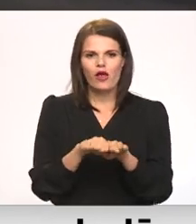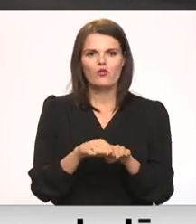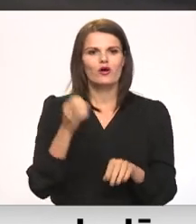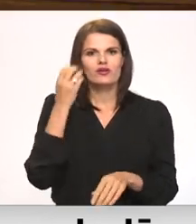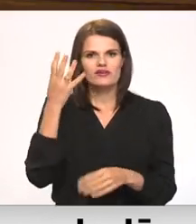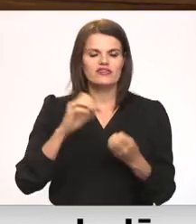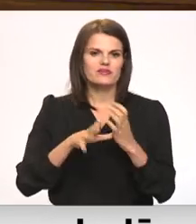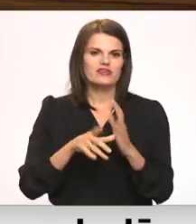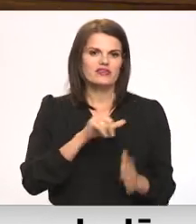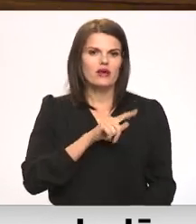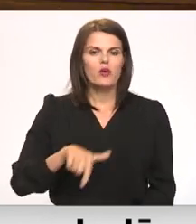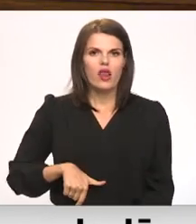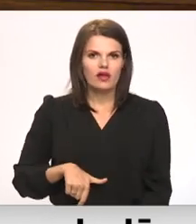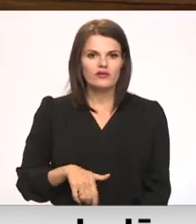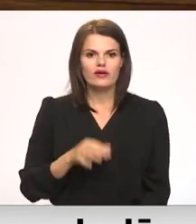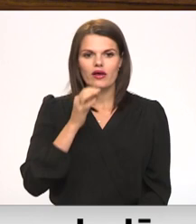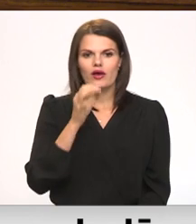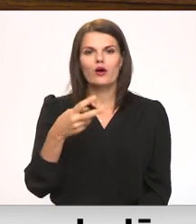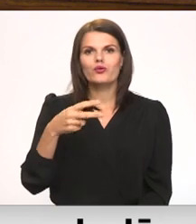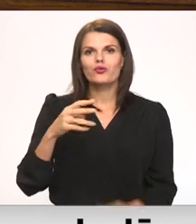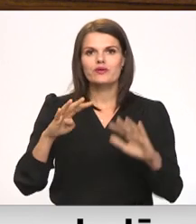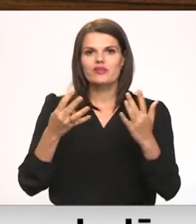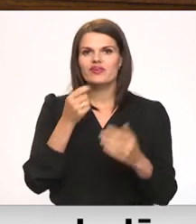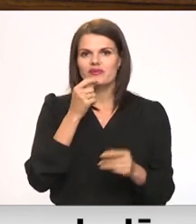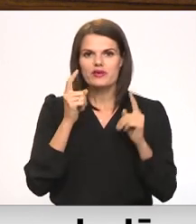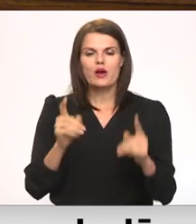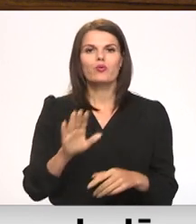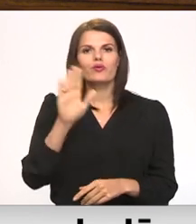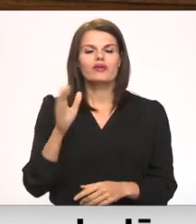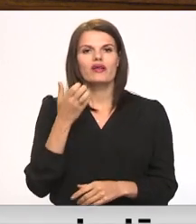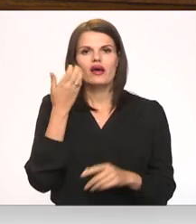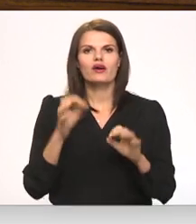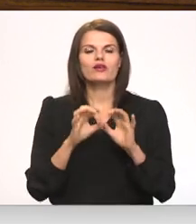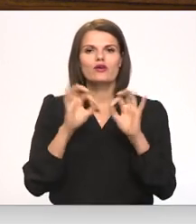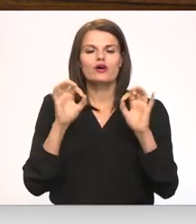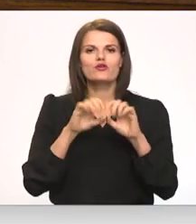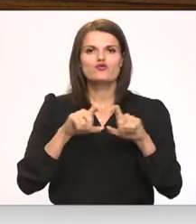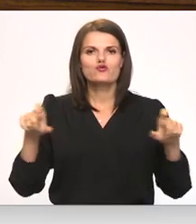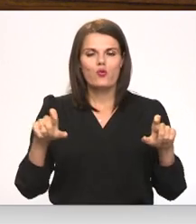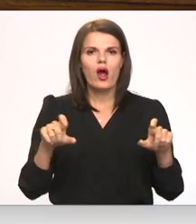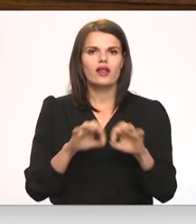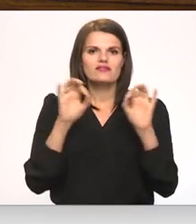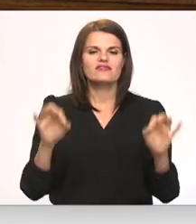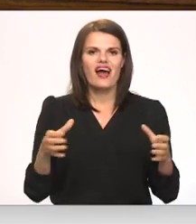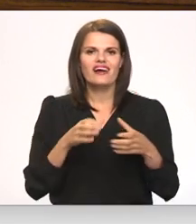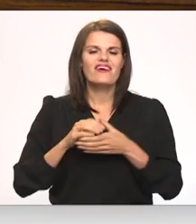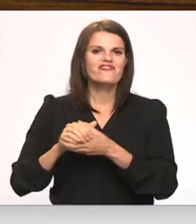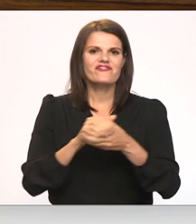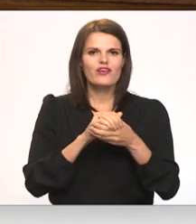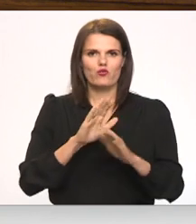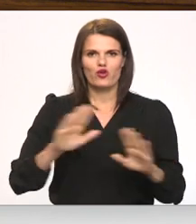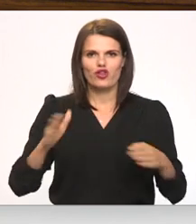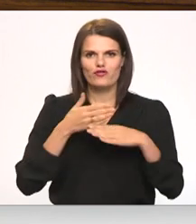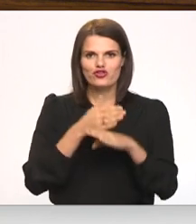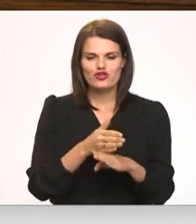Latvijā. 29. septembriem ir jākļūst par dienu, kad skolas sāk vienot, nevis šķelt. Par dienu, kad beidzot pieņemam